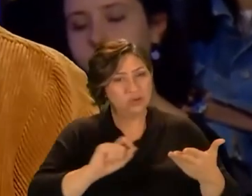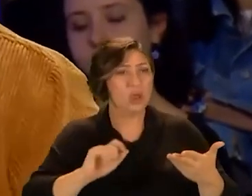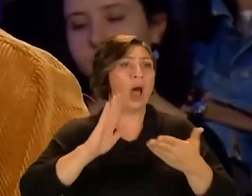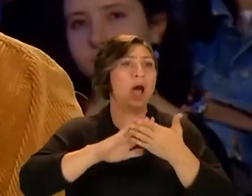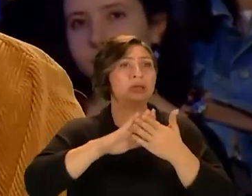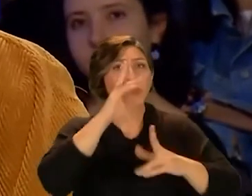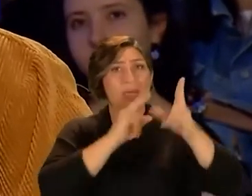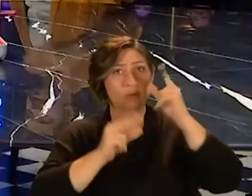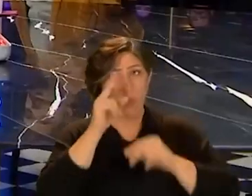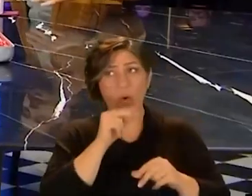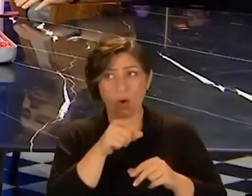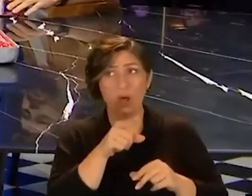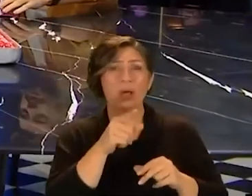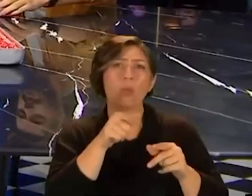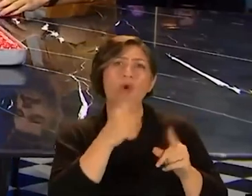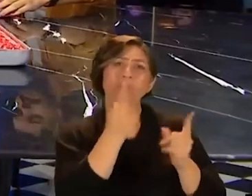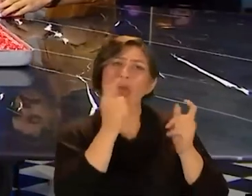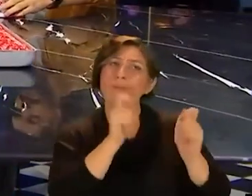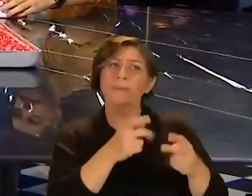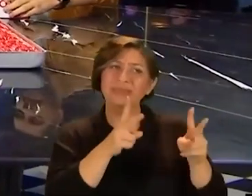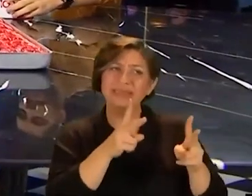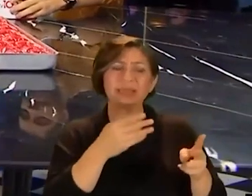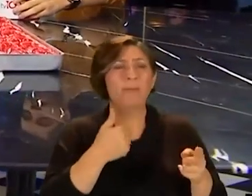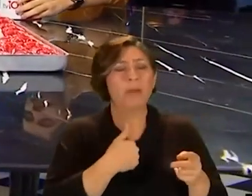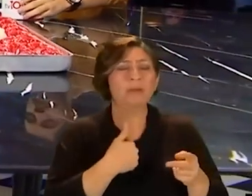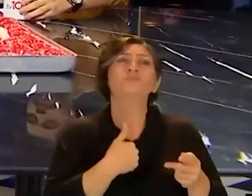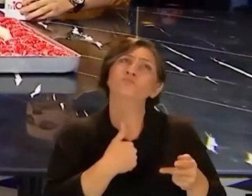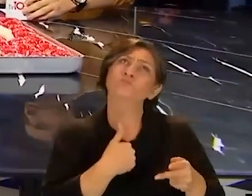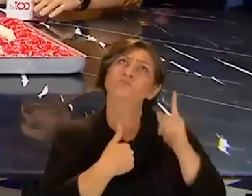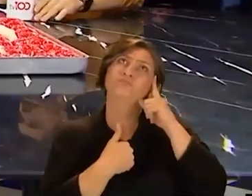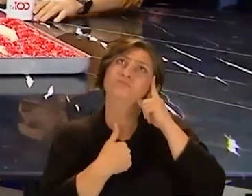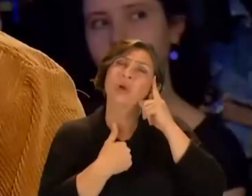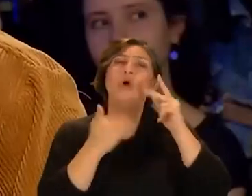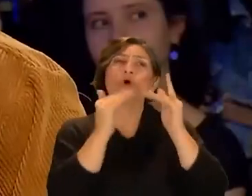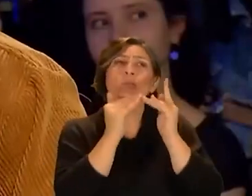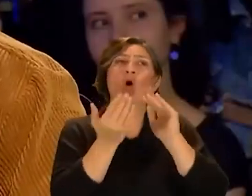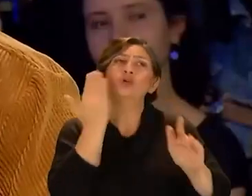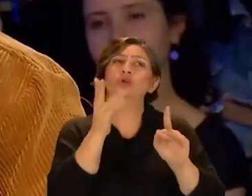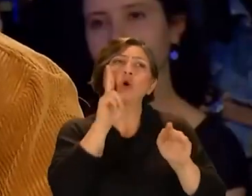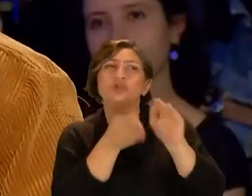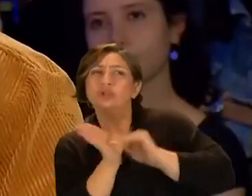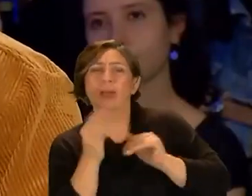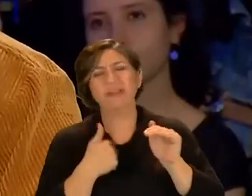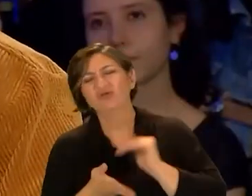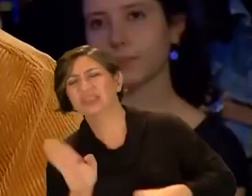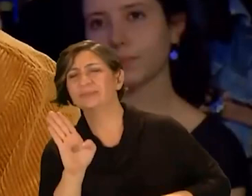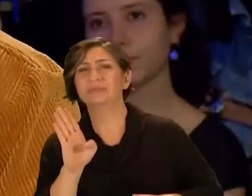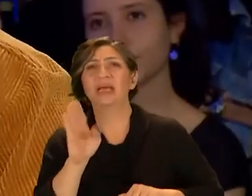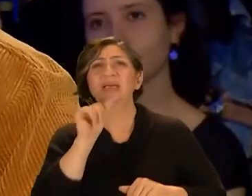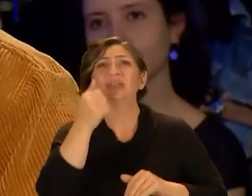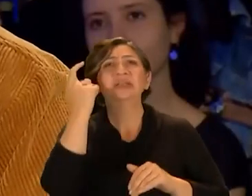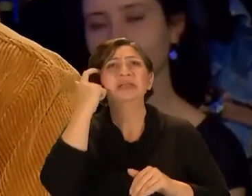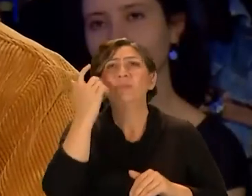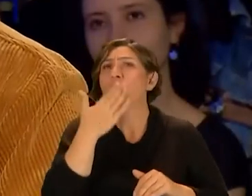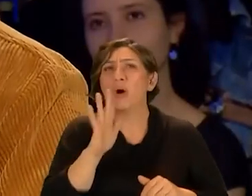yazıyorsun arkadaşlarım beğeniyor Evet Yani böyle bir şey yapabilirsin Ben de köprüden önce son çıkıştan çıktım Güzel Hiç